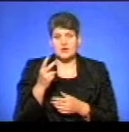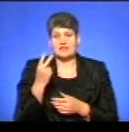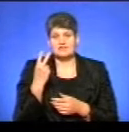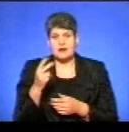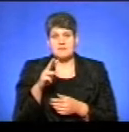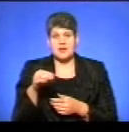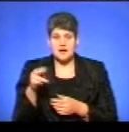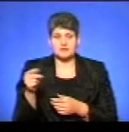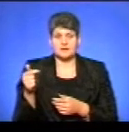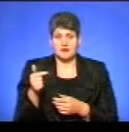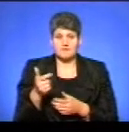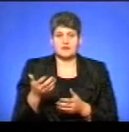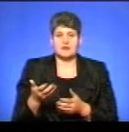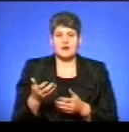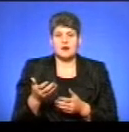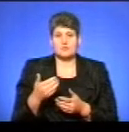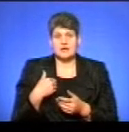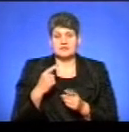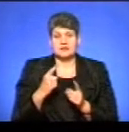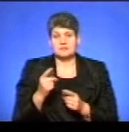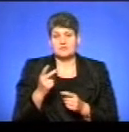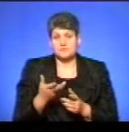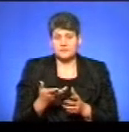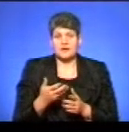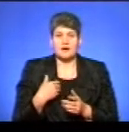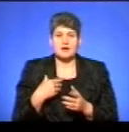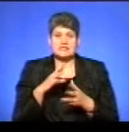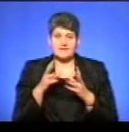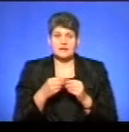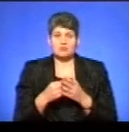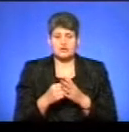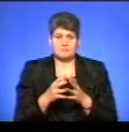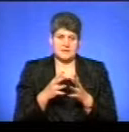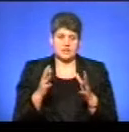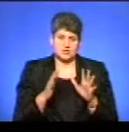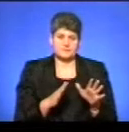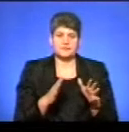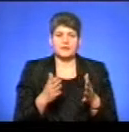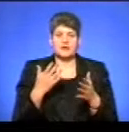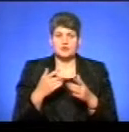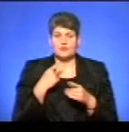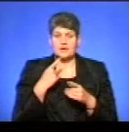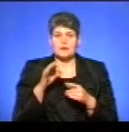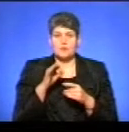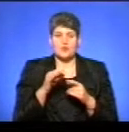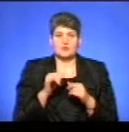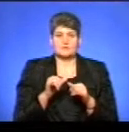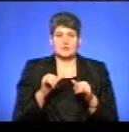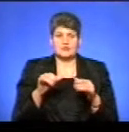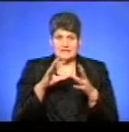5 млрд власних доходів. Ну, і звичайно, що зведені бюджети набагато більші. Якщо говорити по темпах росту